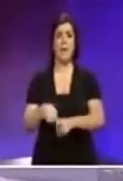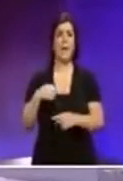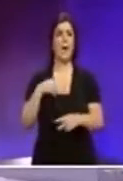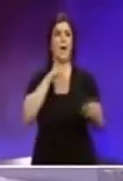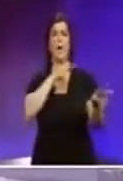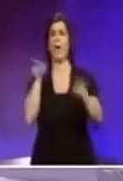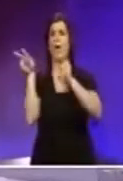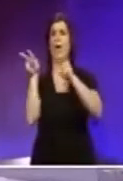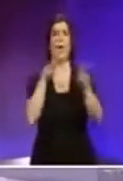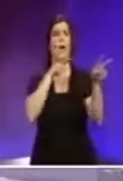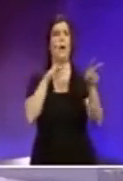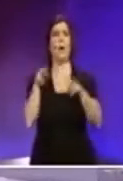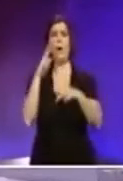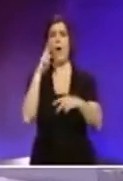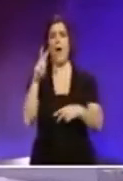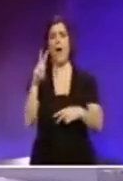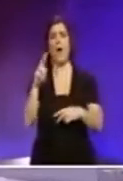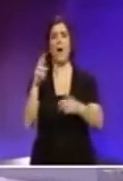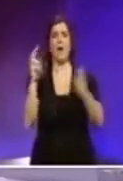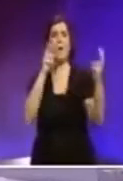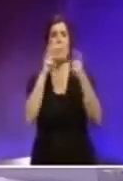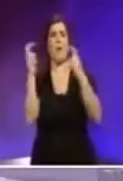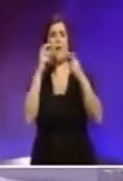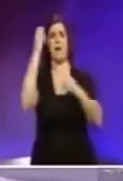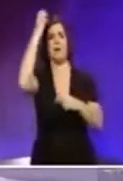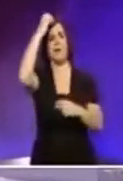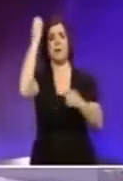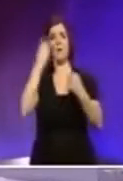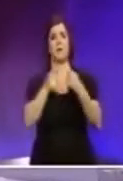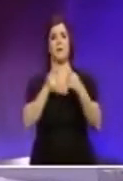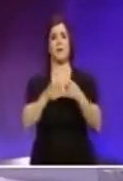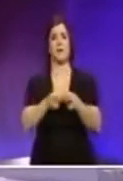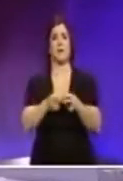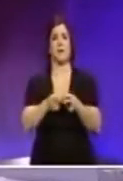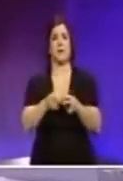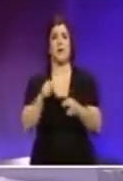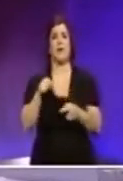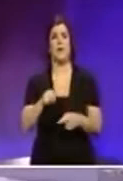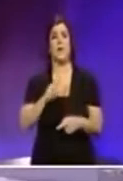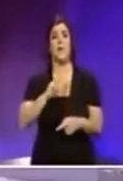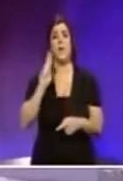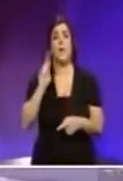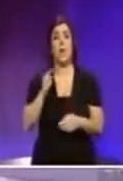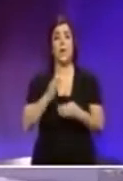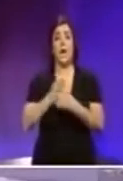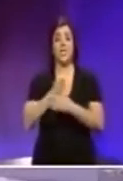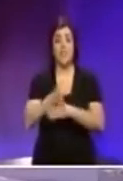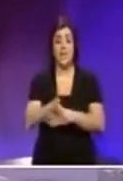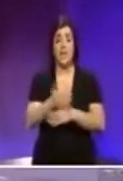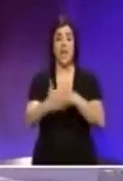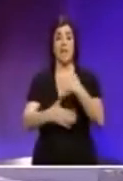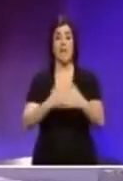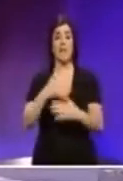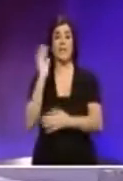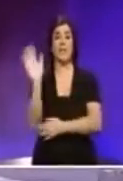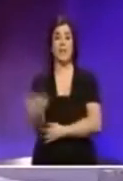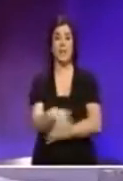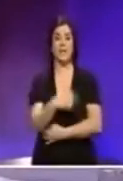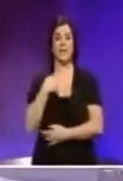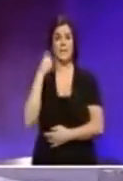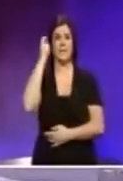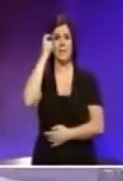jimex il-aġendatal partit tijow. Dinija man diċt kuneck. ħċessa rizorġi naturali ta' pajjizna. Etnaħseb fil-ilma.